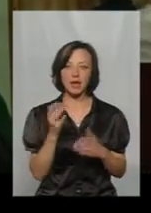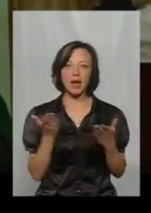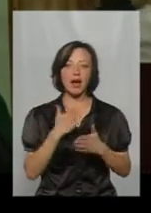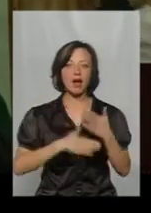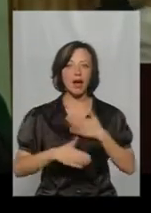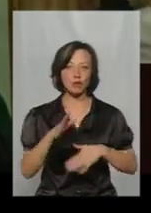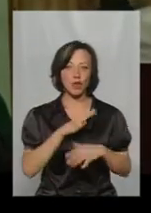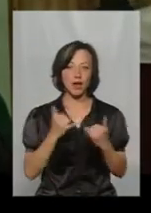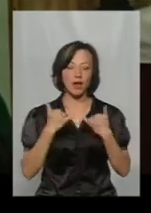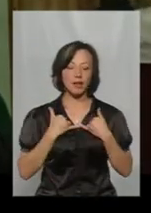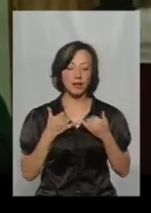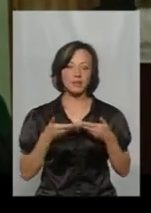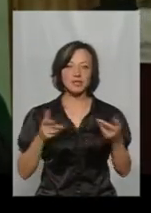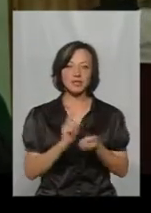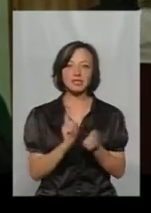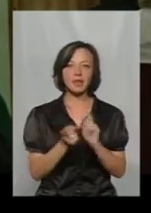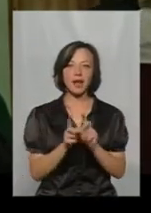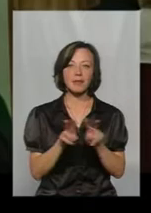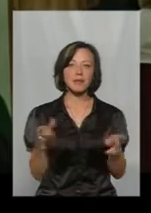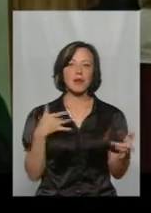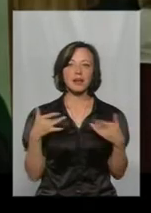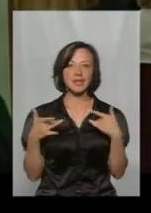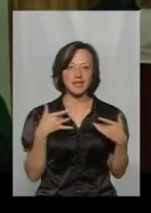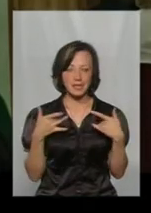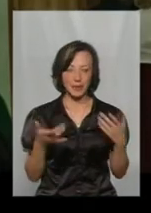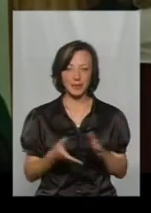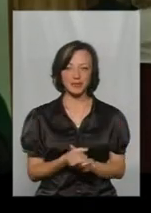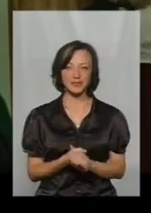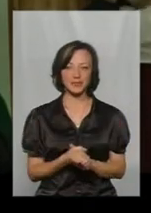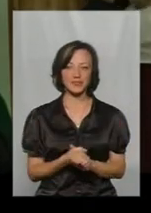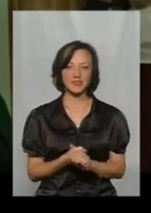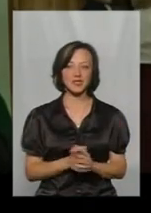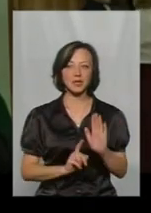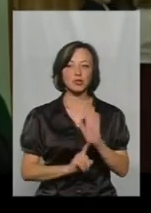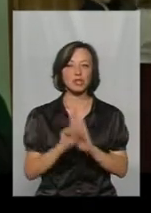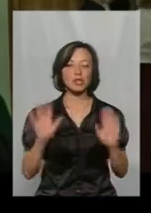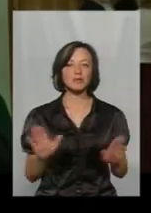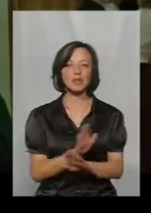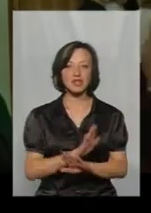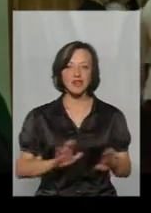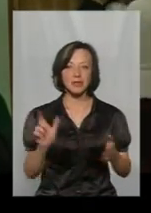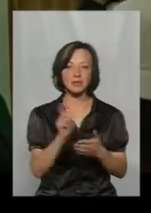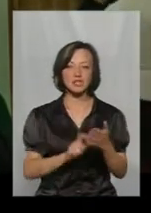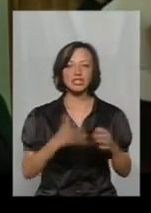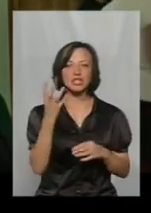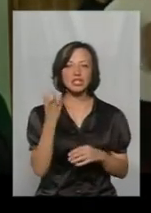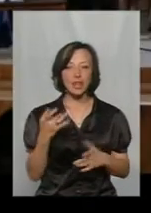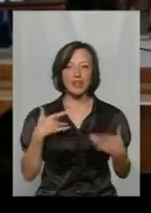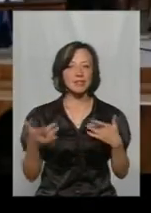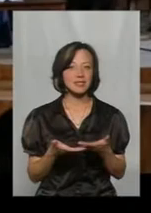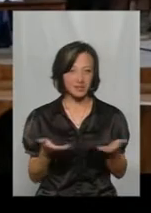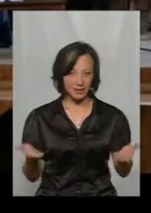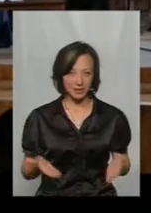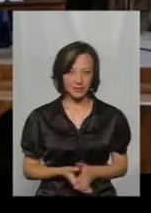радість була для нас, що ми вже стали ніби артистами, почали співати пісні ще на сцені.